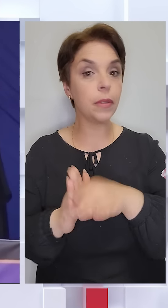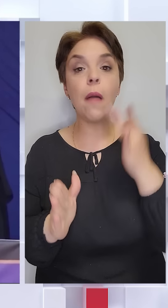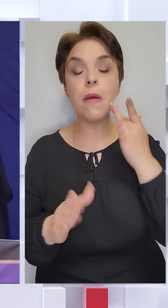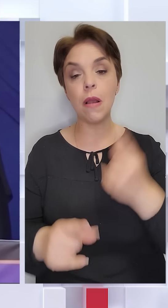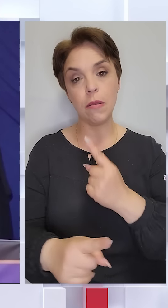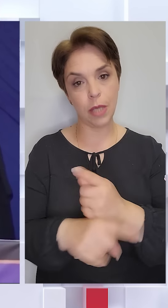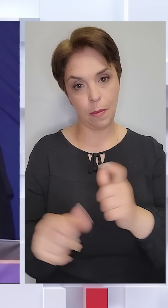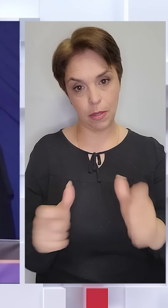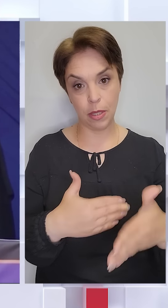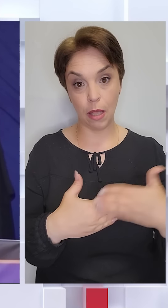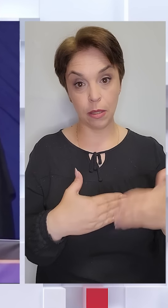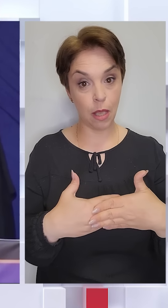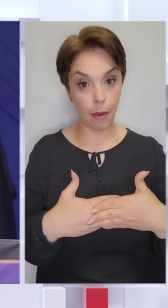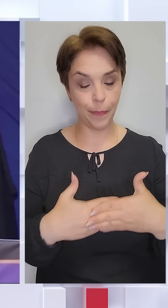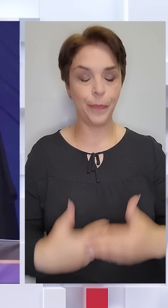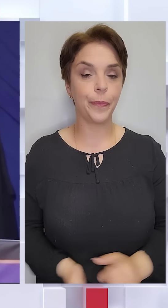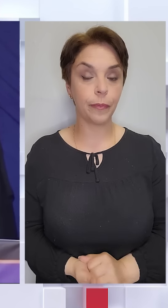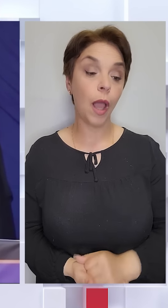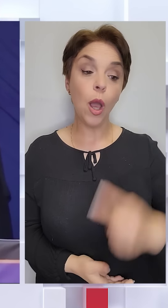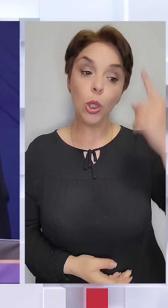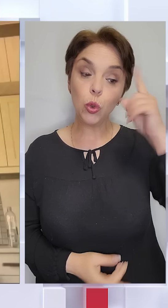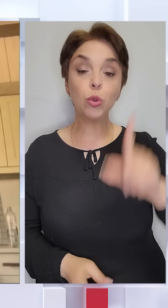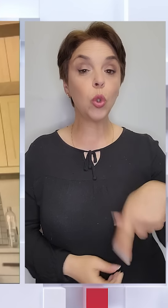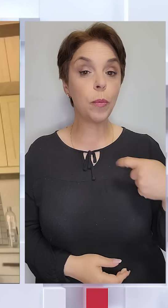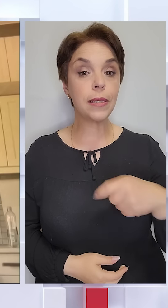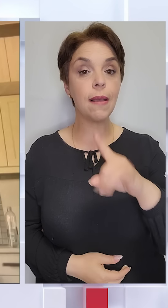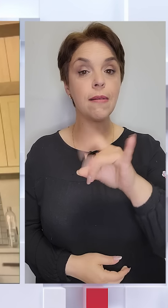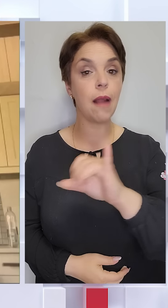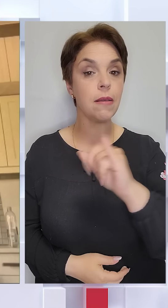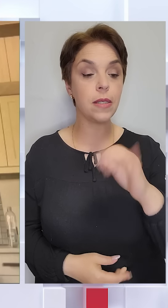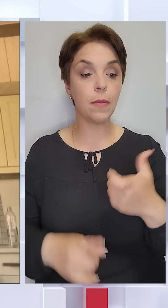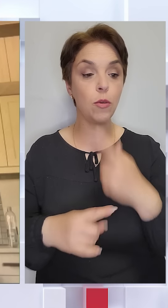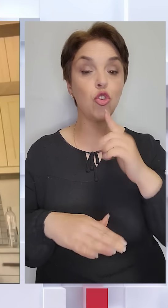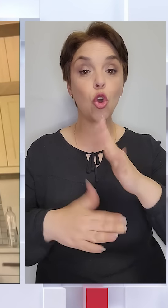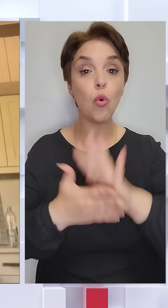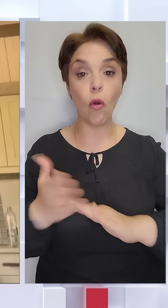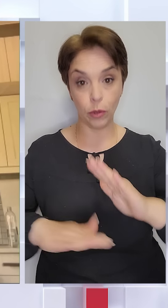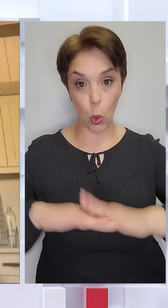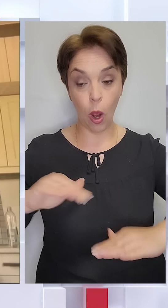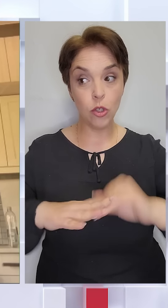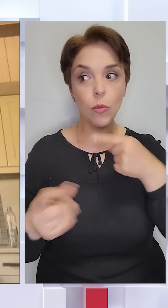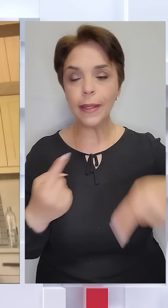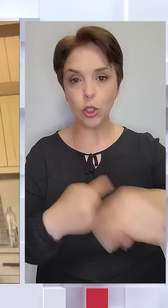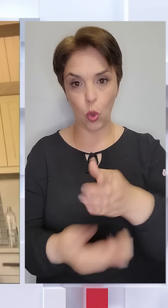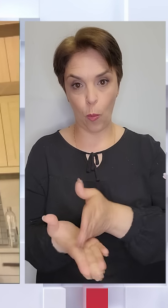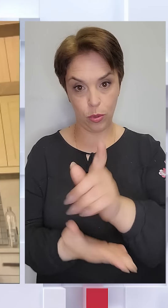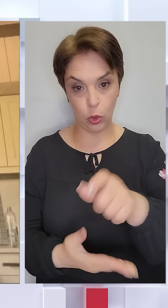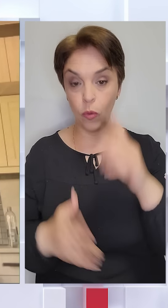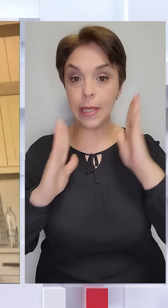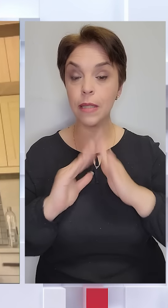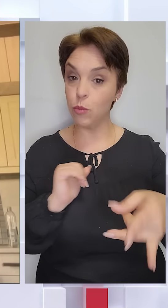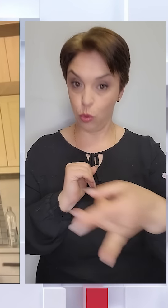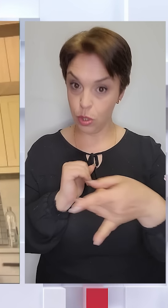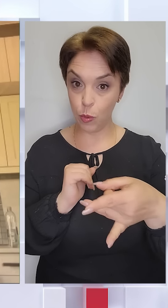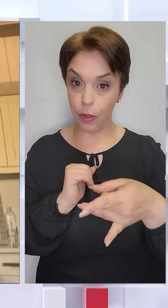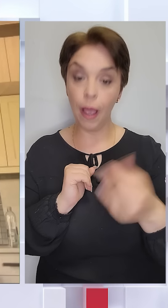санкціями. Думаю, що у президента Раїсі більше крові на руках, ніж у будь-якого іншого посадовця Ісламської Республіки.